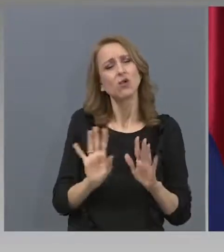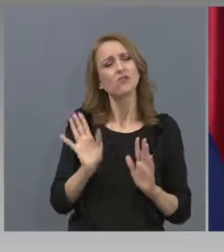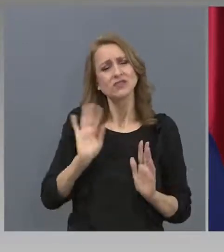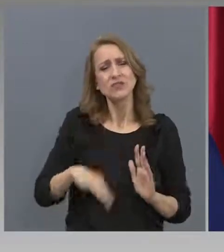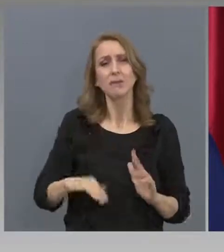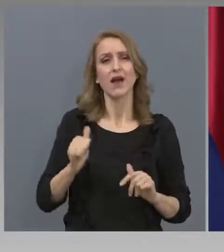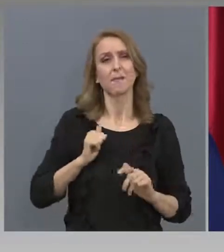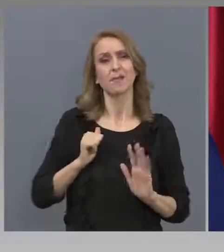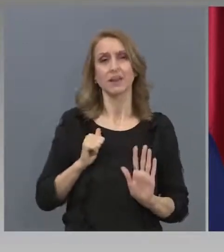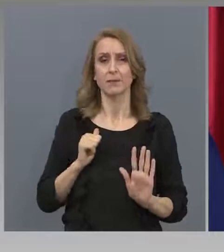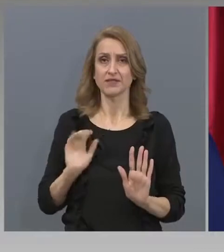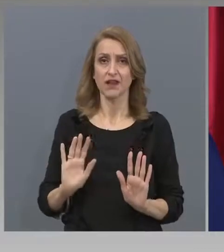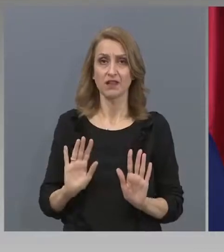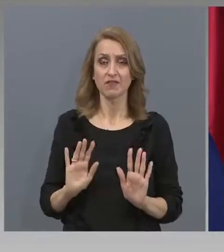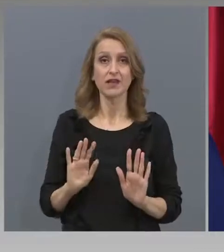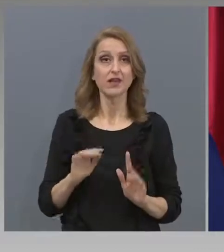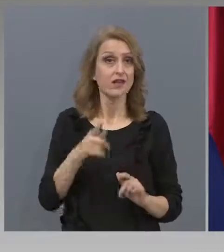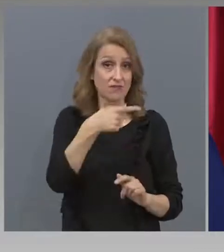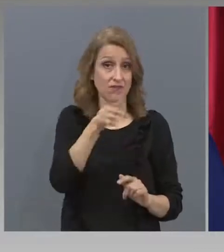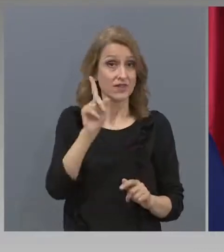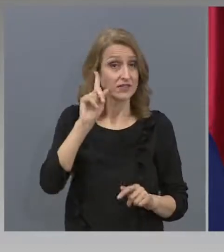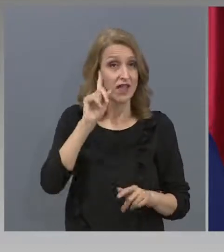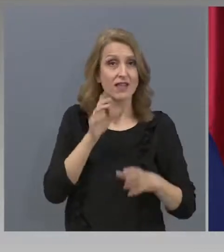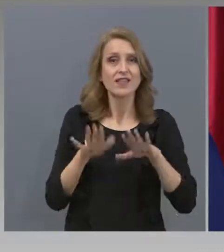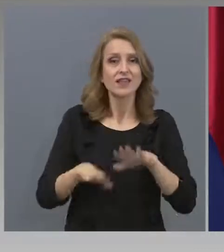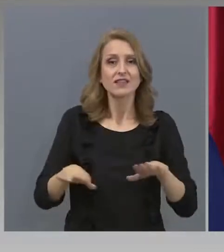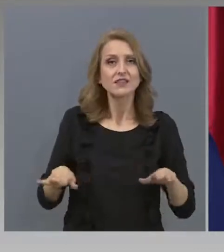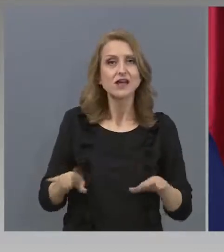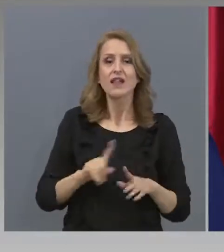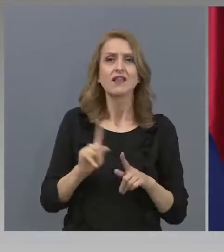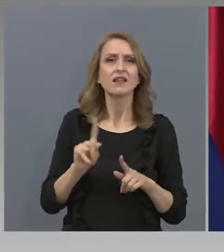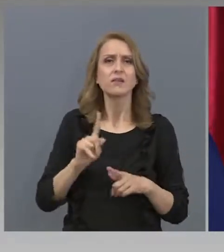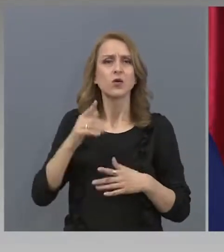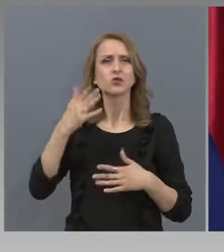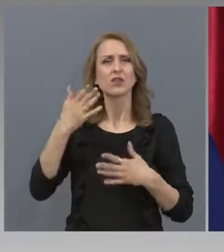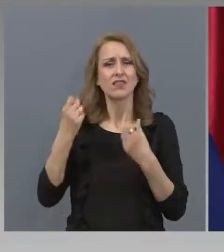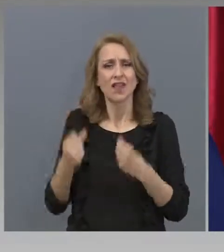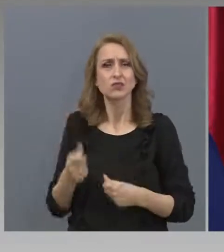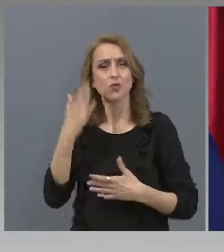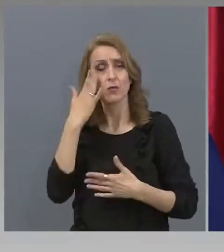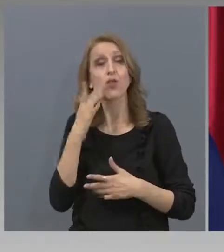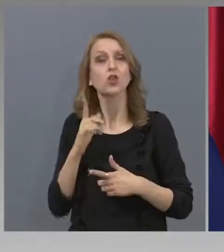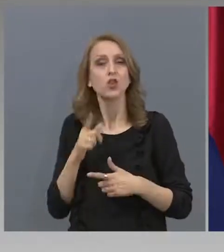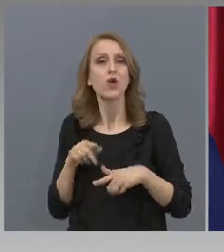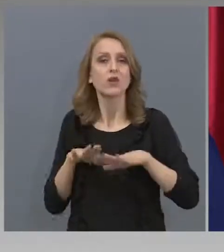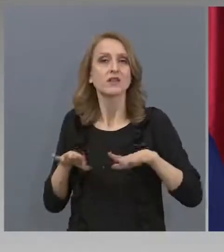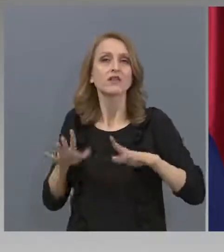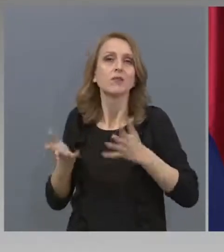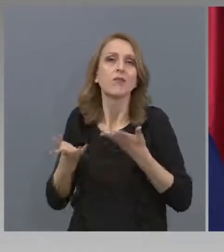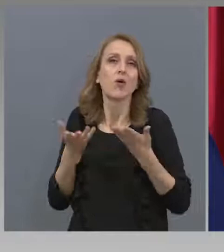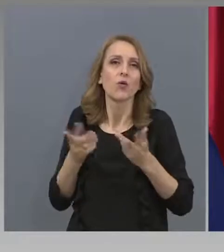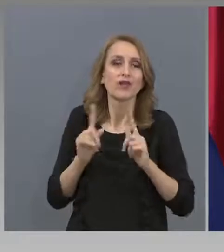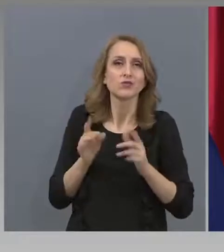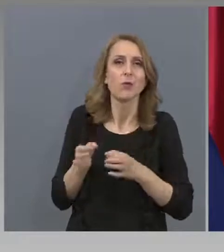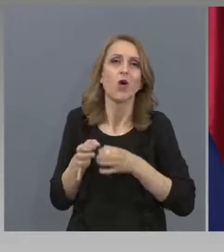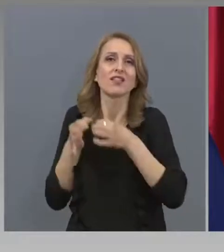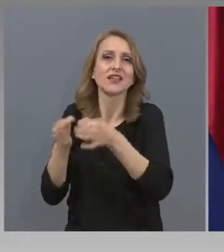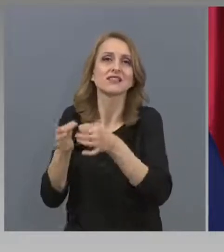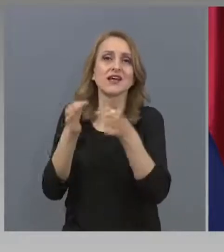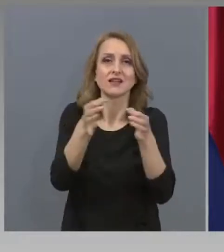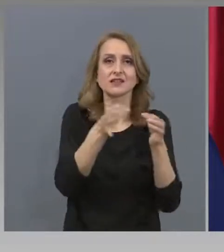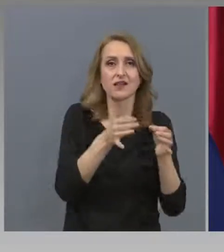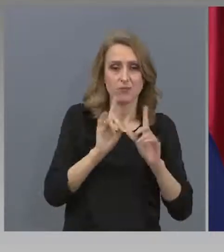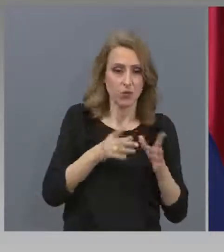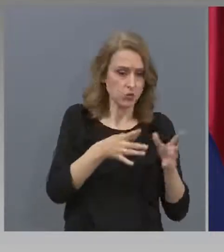Децата не са рискови отглед на точка на COVID-19, но лесно биха могли да се превърнат в разпространително заболяването и да го занесат в къщи.